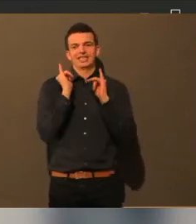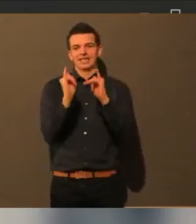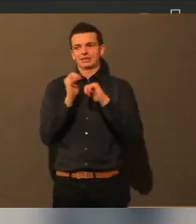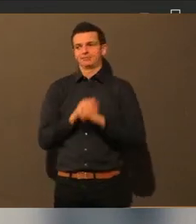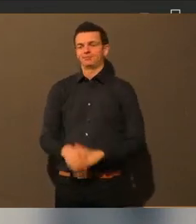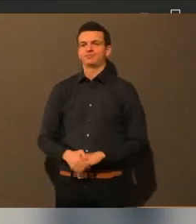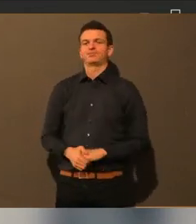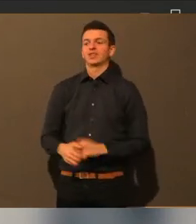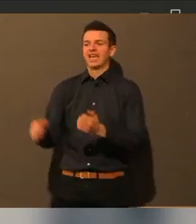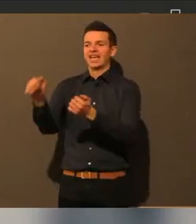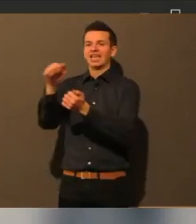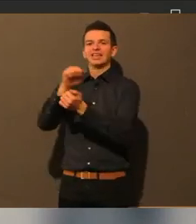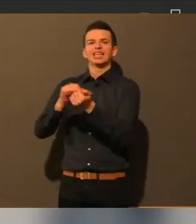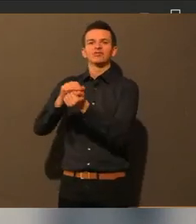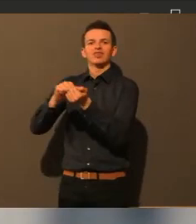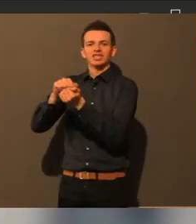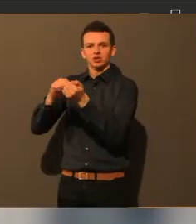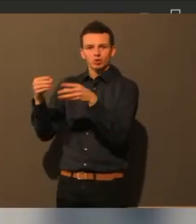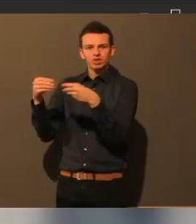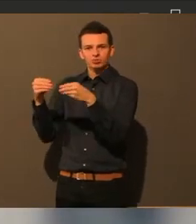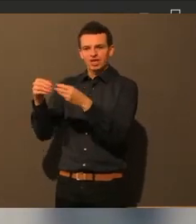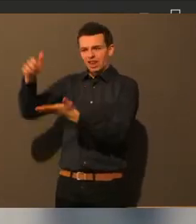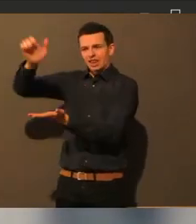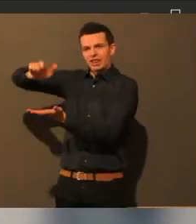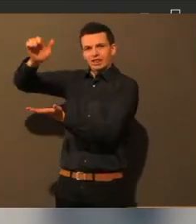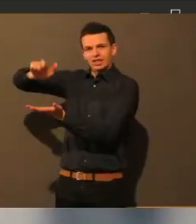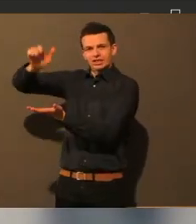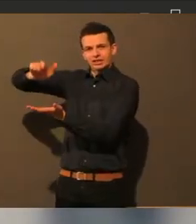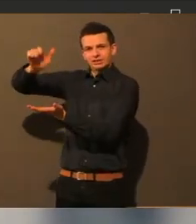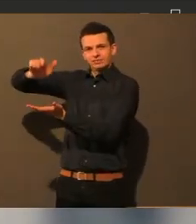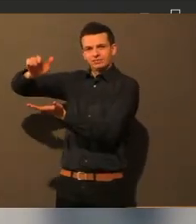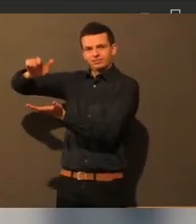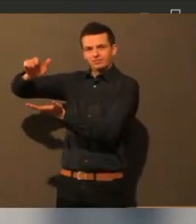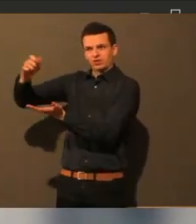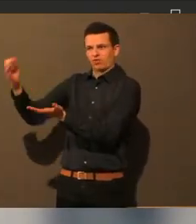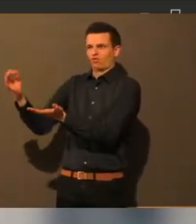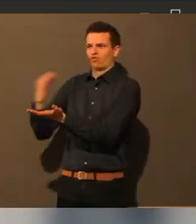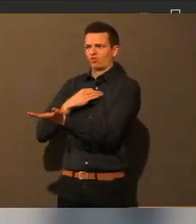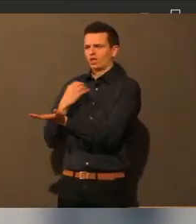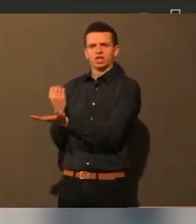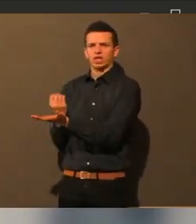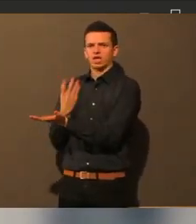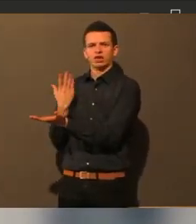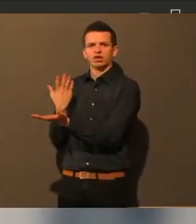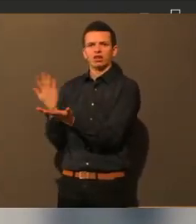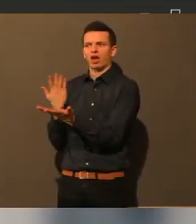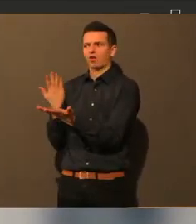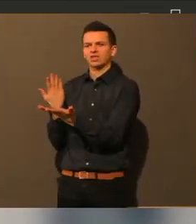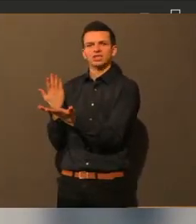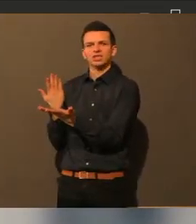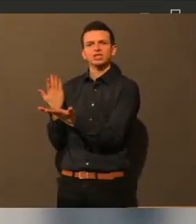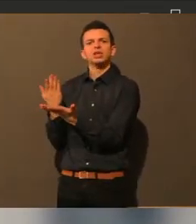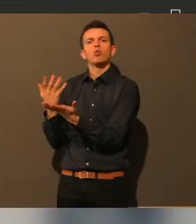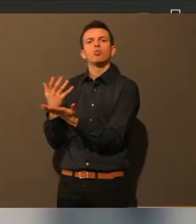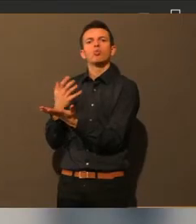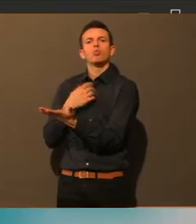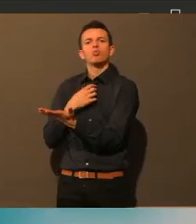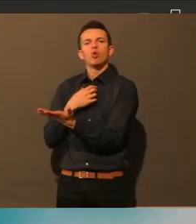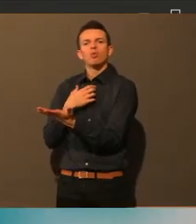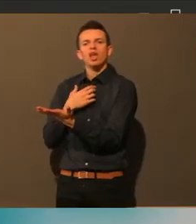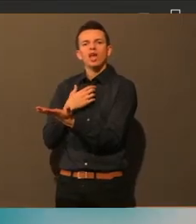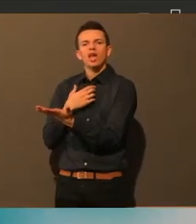mit den Desinfektionsmittelspender. Also mir ist nicht ganz klar, wie das Problem überhaupt entstehen kann, denn es ist ja